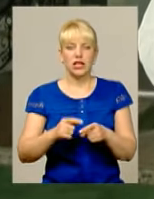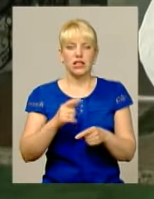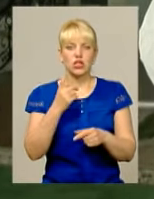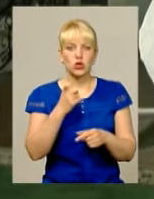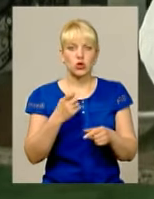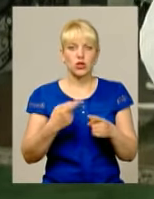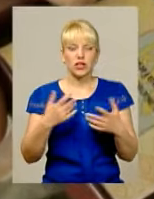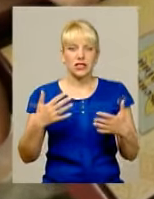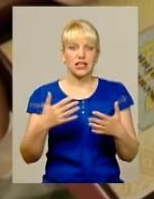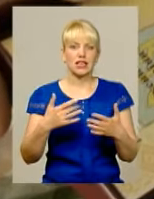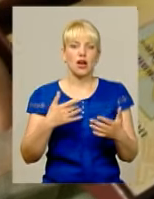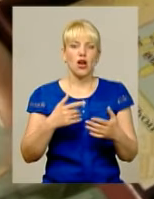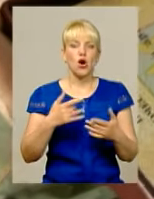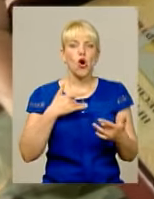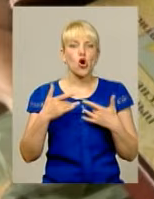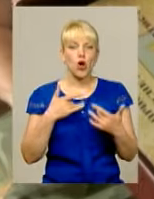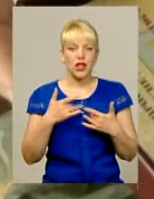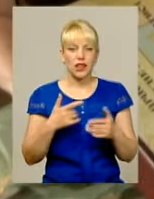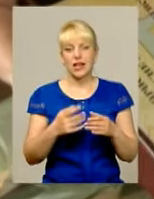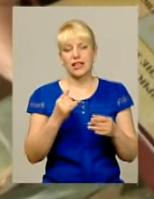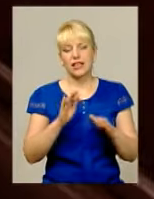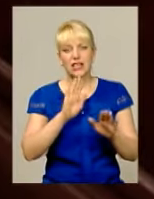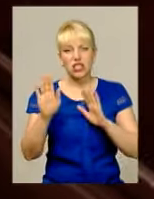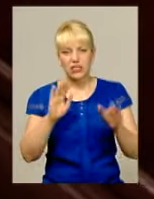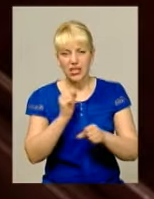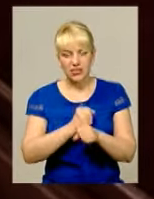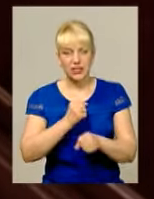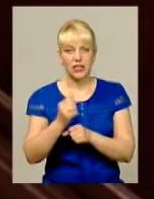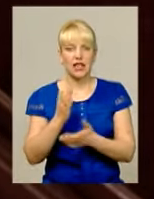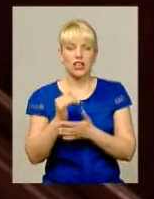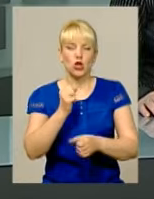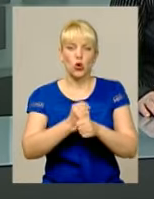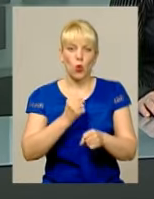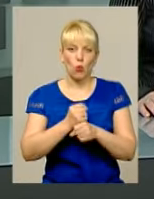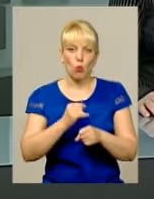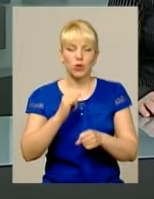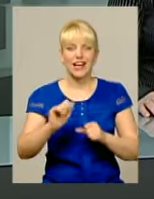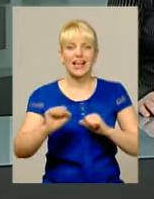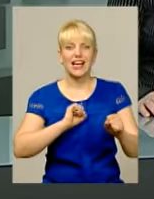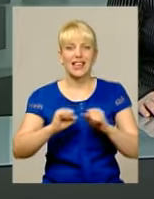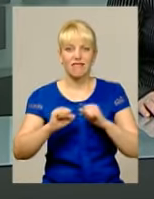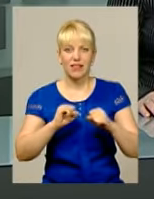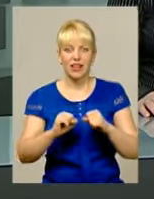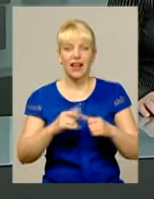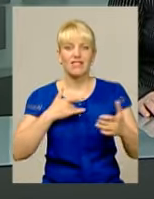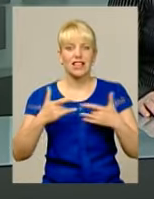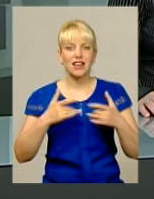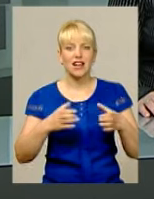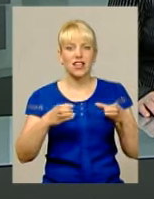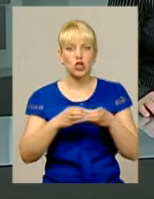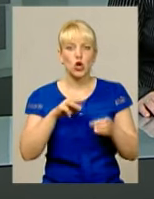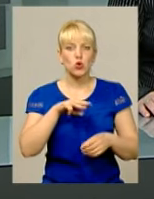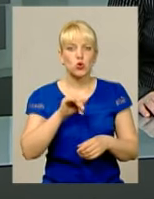переважно провідних ролей Режисерські напрацювання і навіть робота керівника групи в театральній студії при театрі